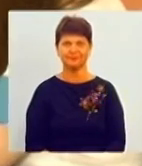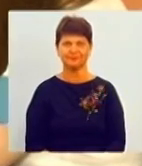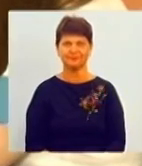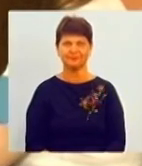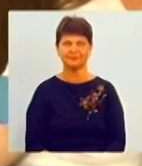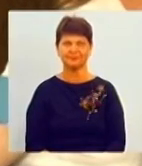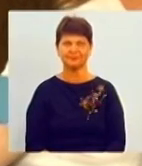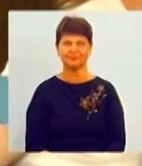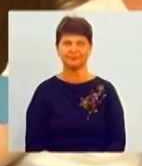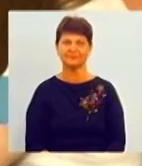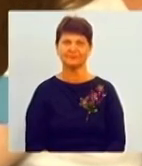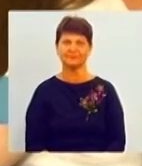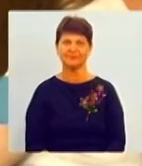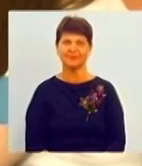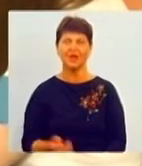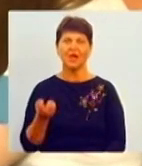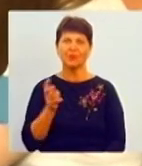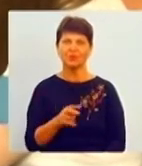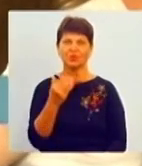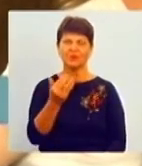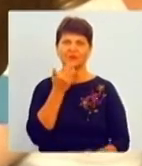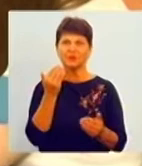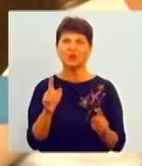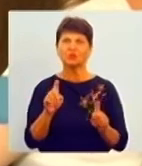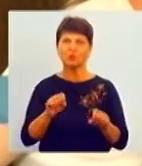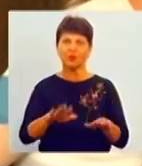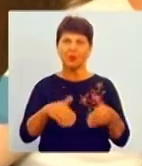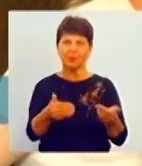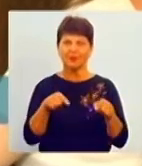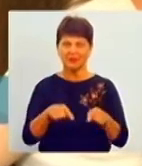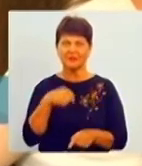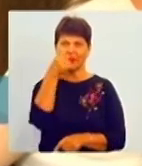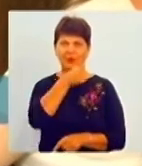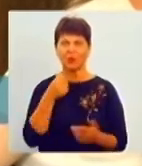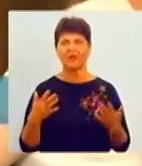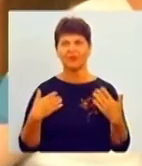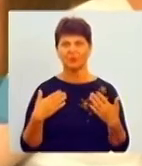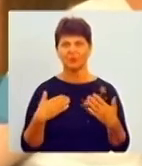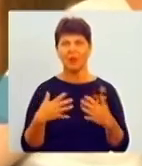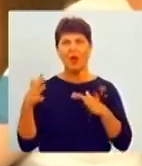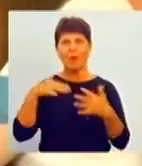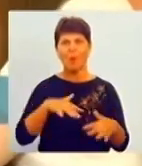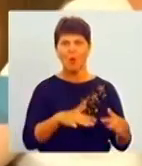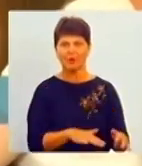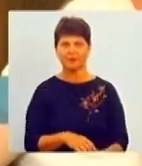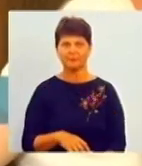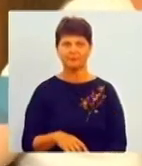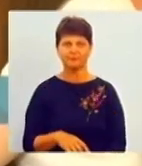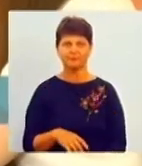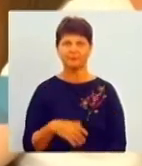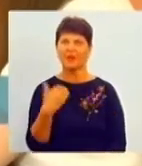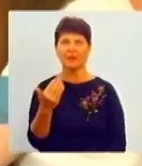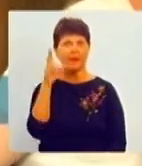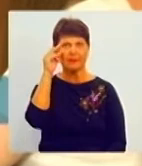Зайшла до вас спитатися, щоб ви могли пропонувати на цей рік нам відпочити десь на морі. Ну, які дати вас цікавлять?